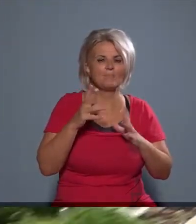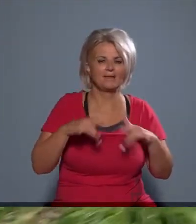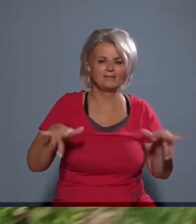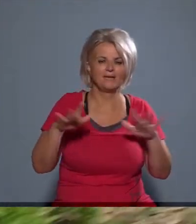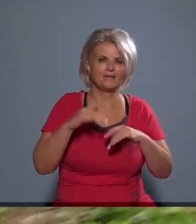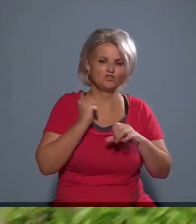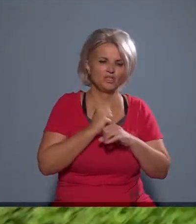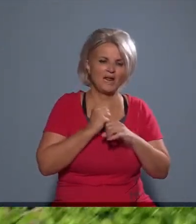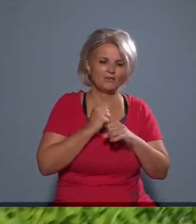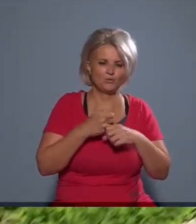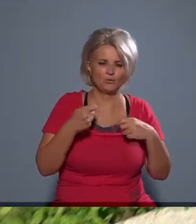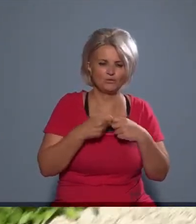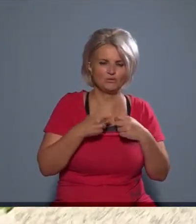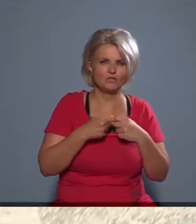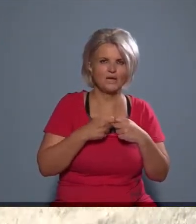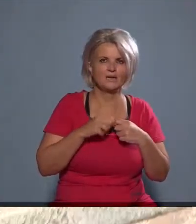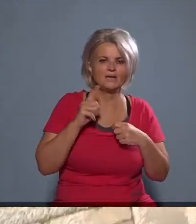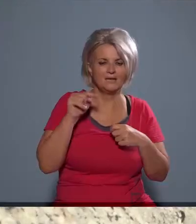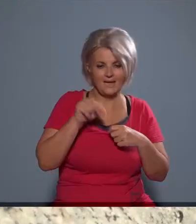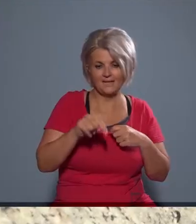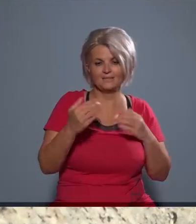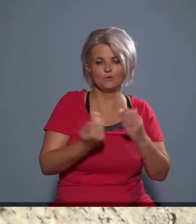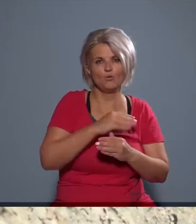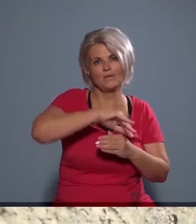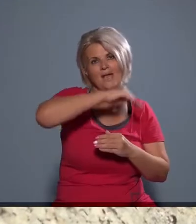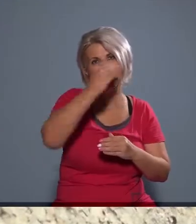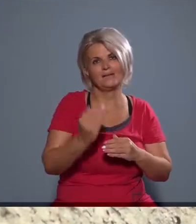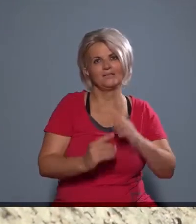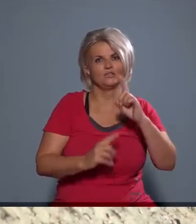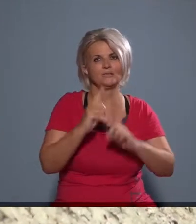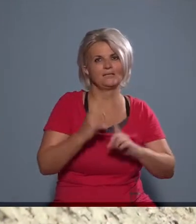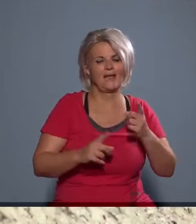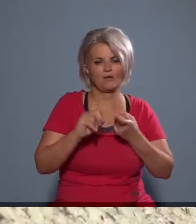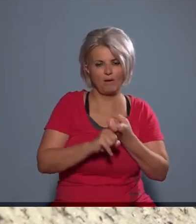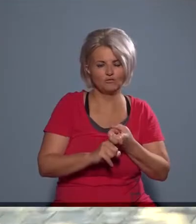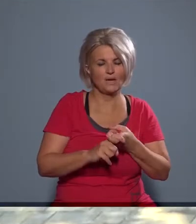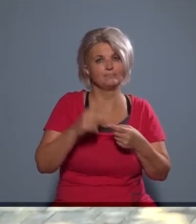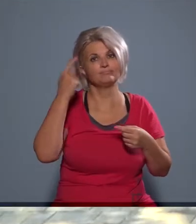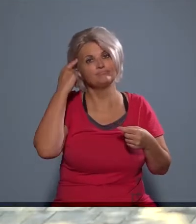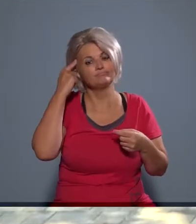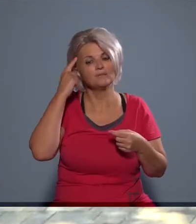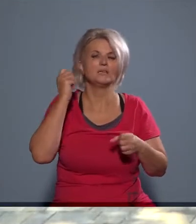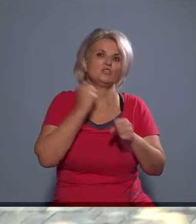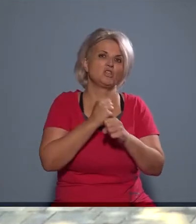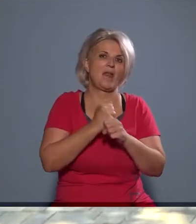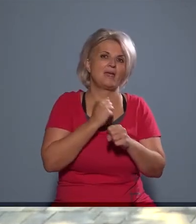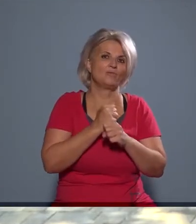közösen, de nem volt ilyen helyi vonatkozása. És itt az újhelyi sétány kapcsán merült fel az, hogy